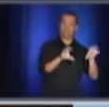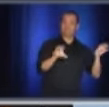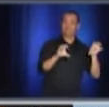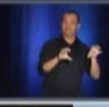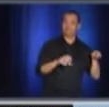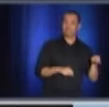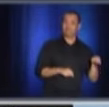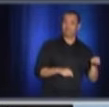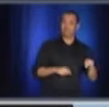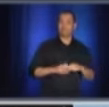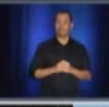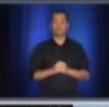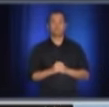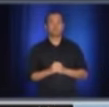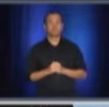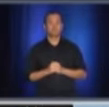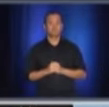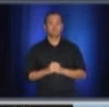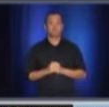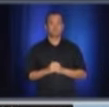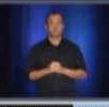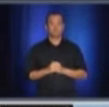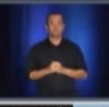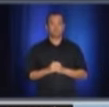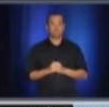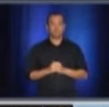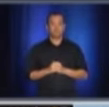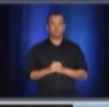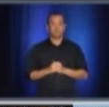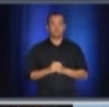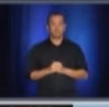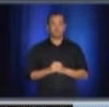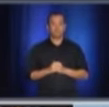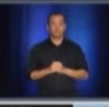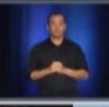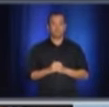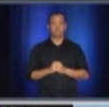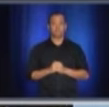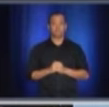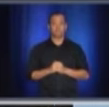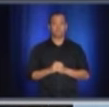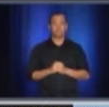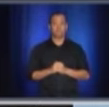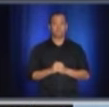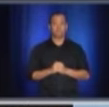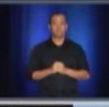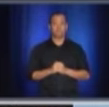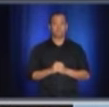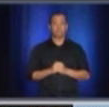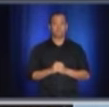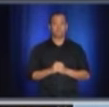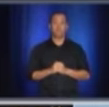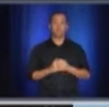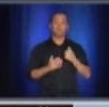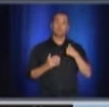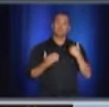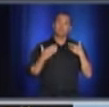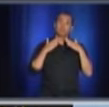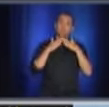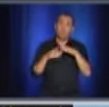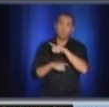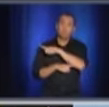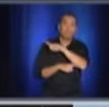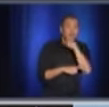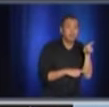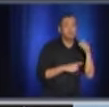de, tout à l'heure, j'ai dit qu'il pourrait y avoir des éléments où on a demandé un effort collectif. Bon, pour